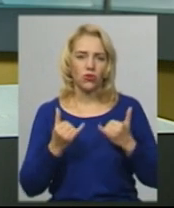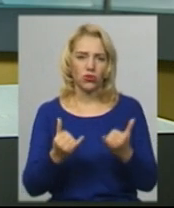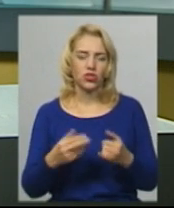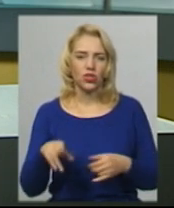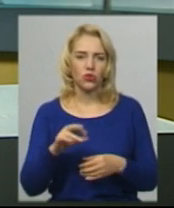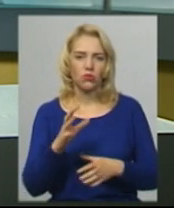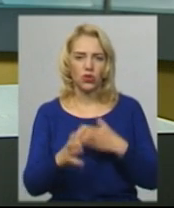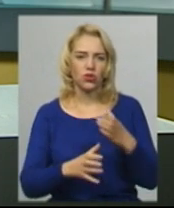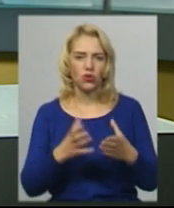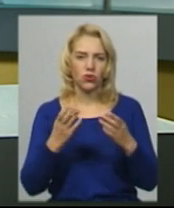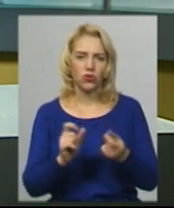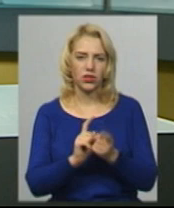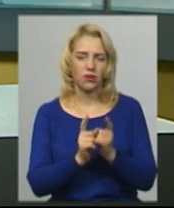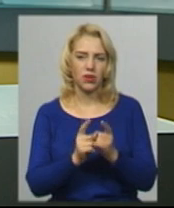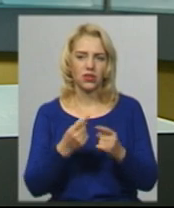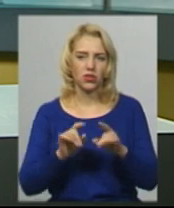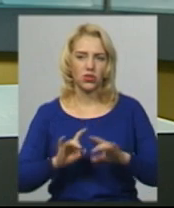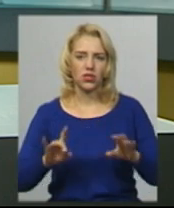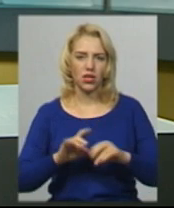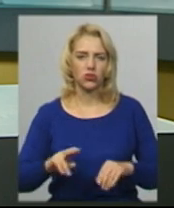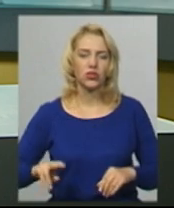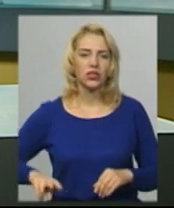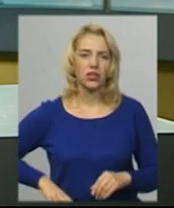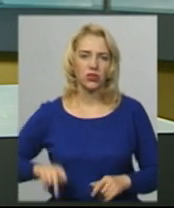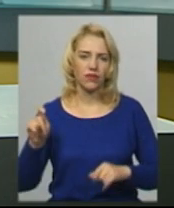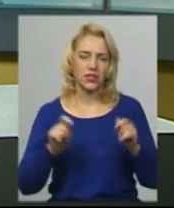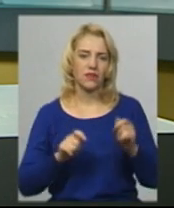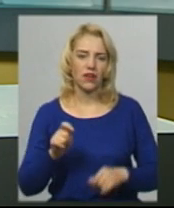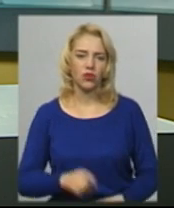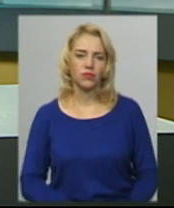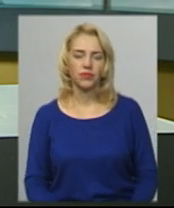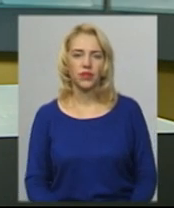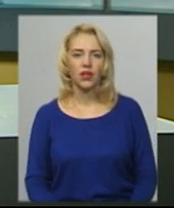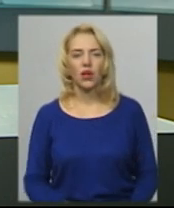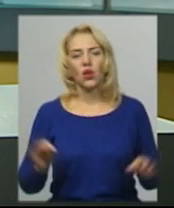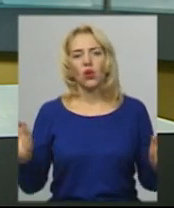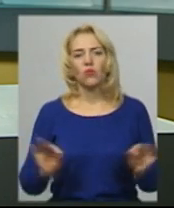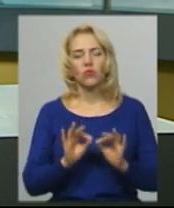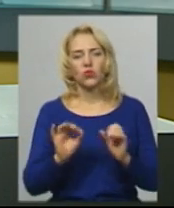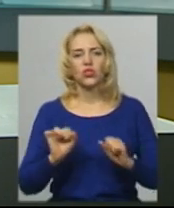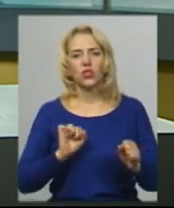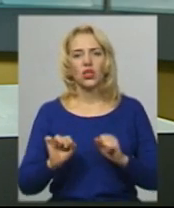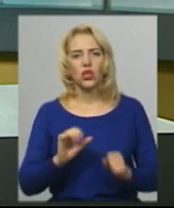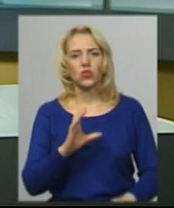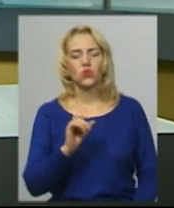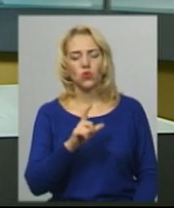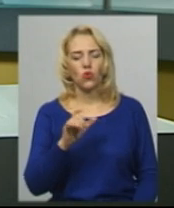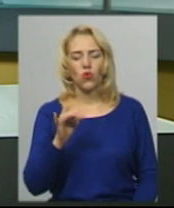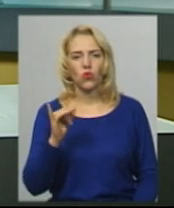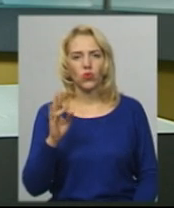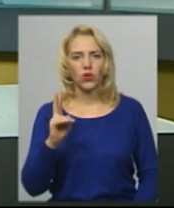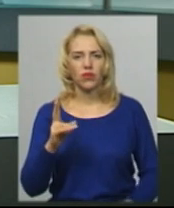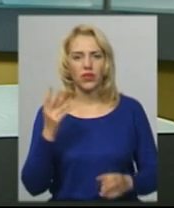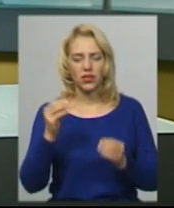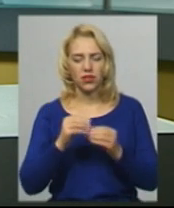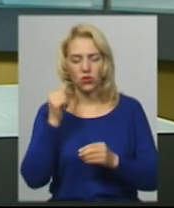дня перекладача, каже директорка фестивалю Тетяна Родіонова. Музичний керівник Ігор Сухорук вже 10 років